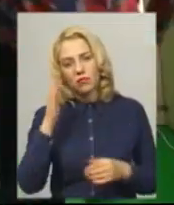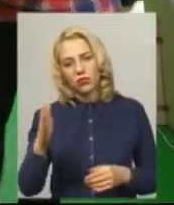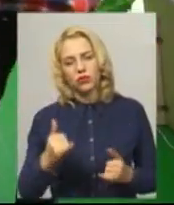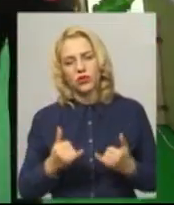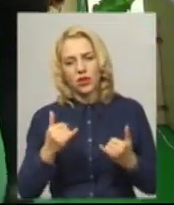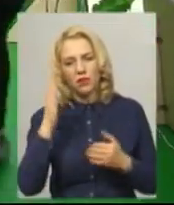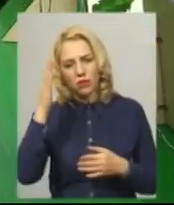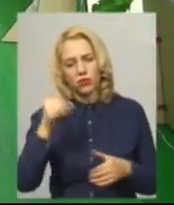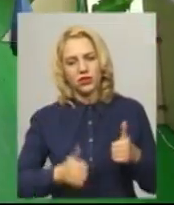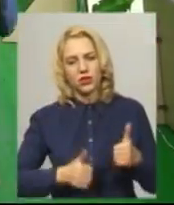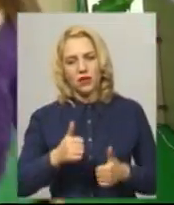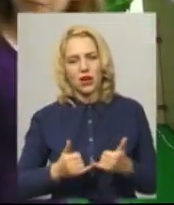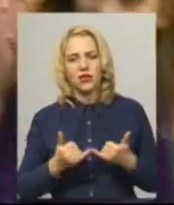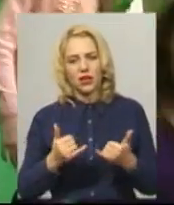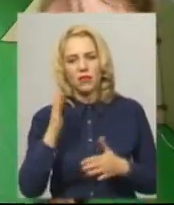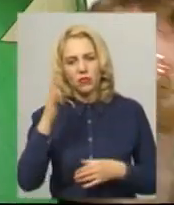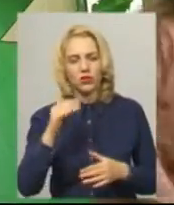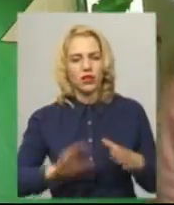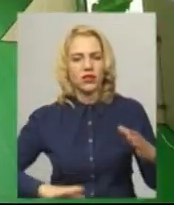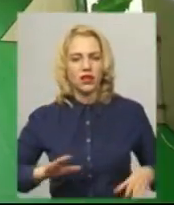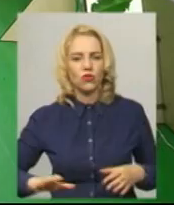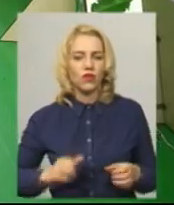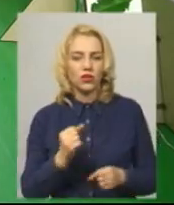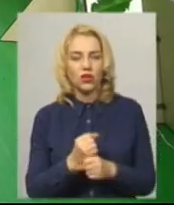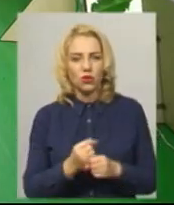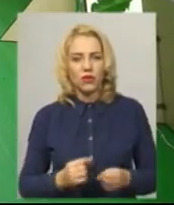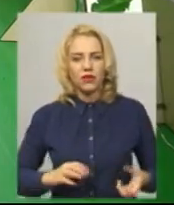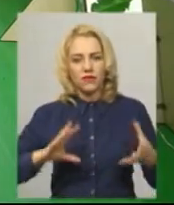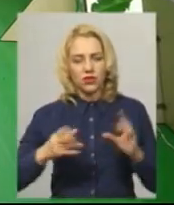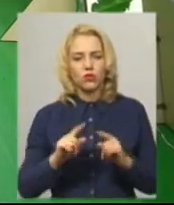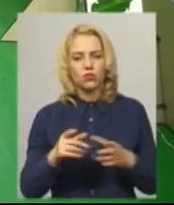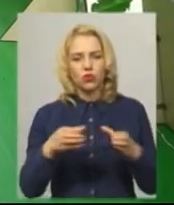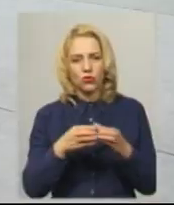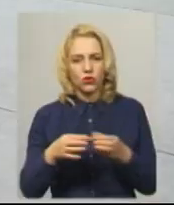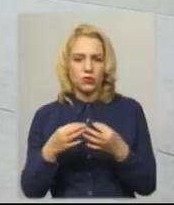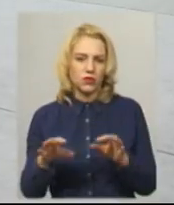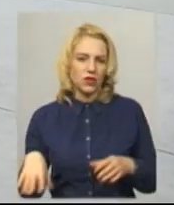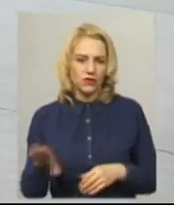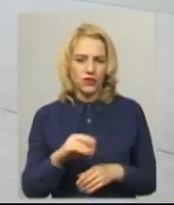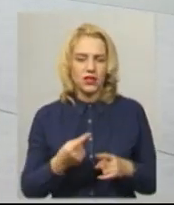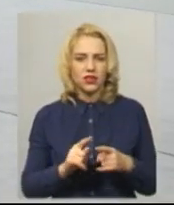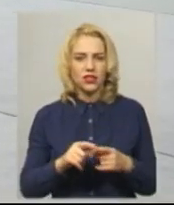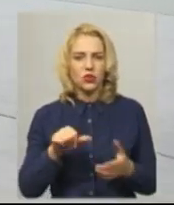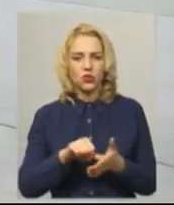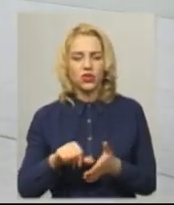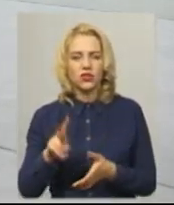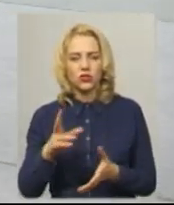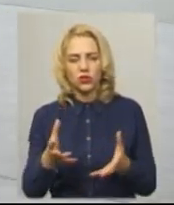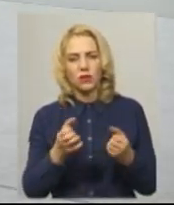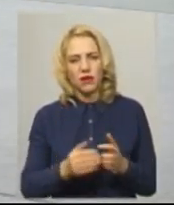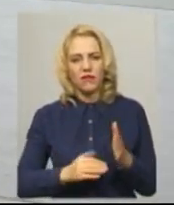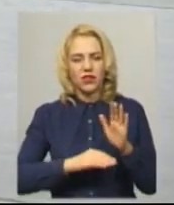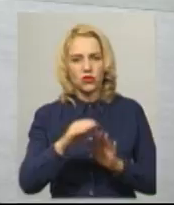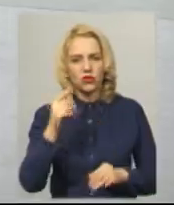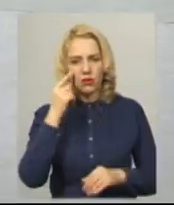для майбутніх змагань, для майбутніх тренувань. Роблять висновки, тому що помилки допускають всі. Ті учасники, які набрали високі